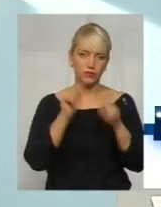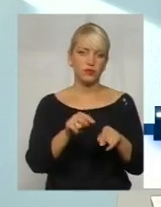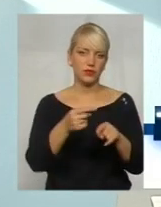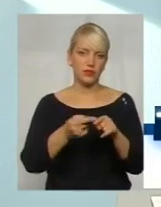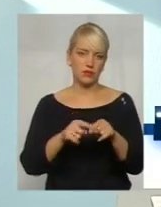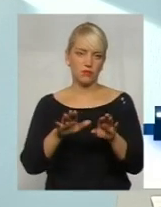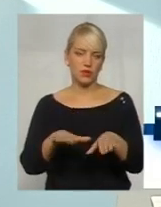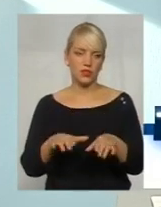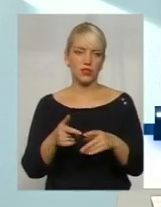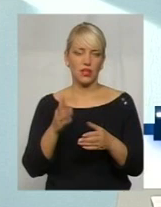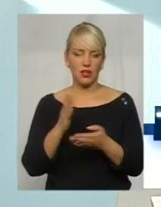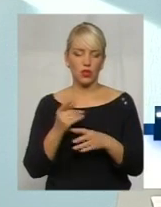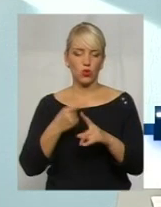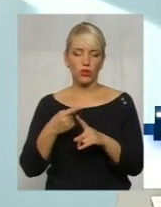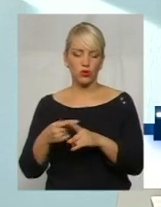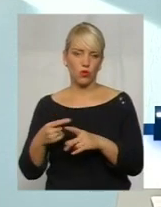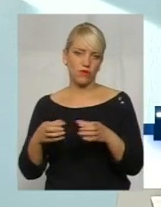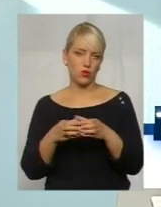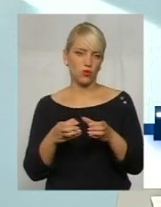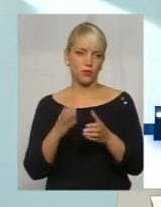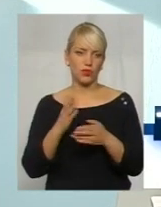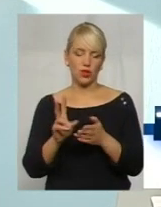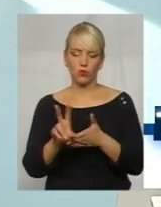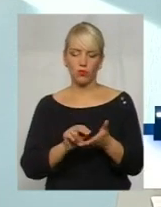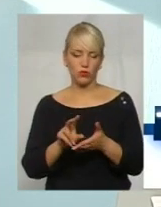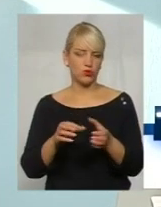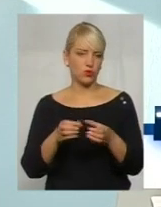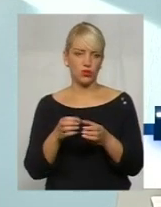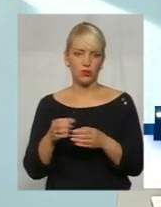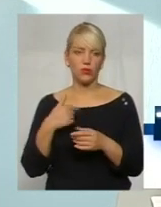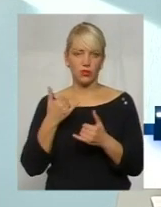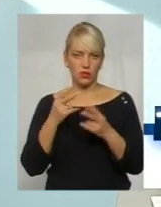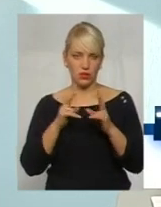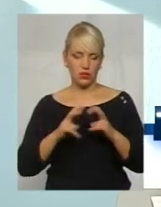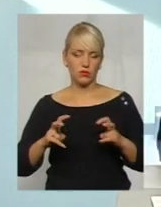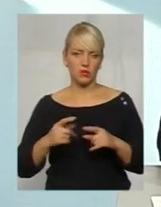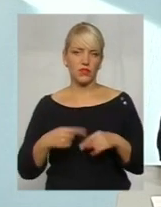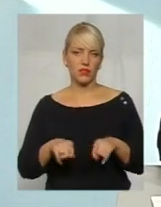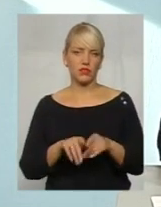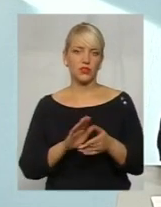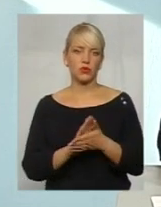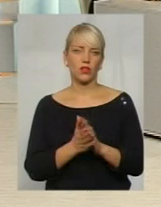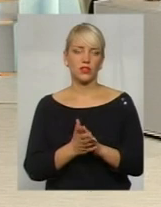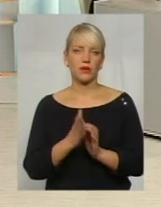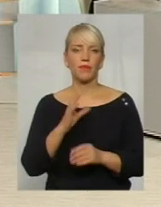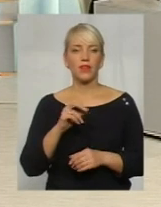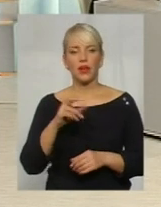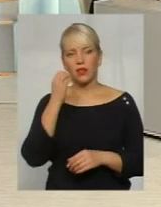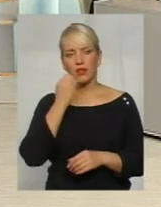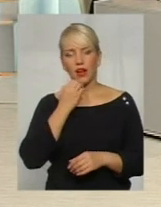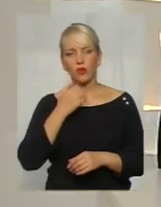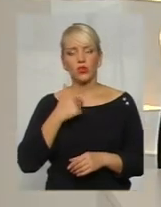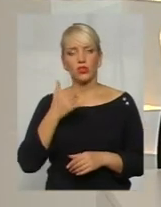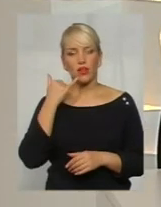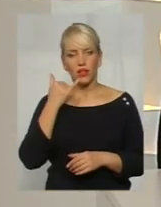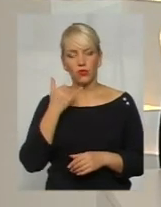є додаткові групи, є дублюючі групи. Це... Я зараз розберу ці ситуації. Дякую, пане Валері. Я нагадую телеглядачам,